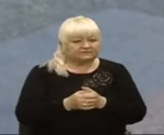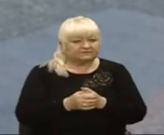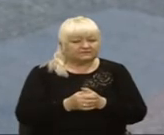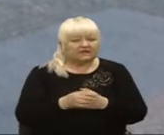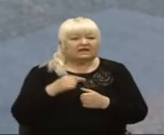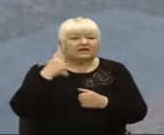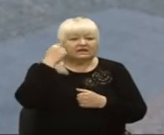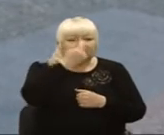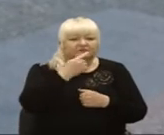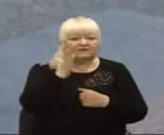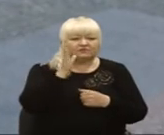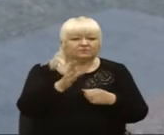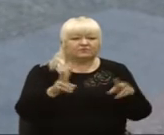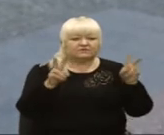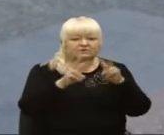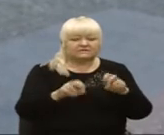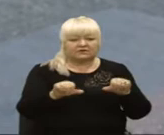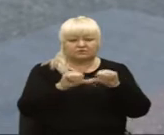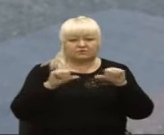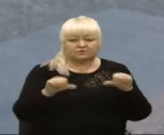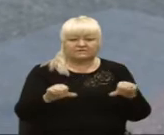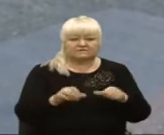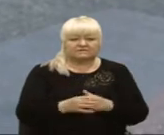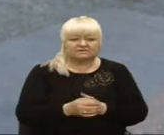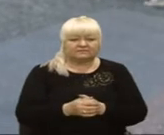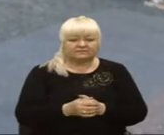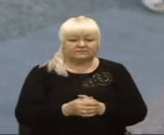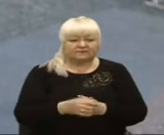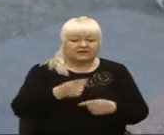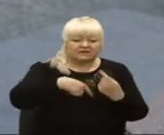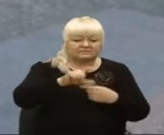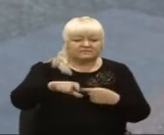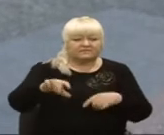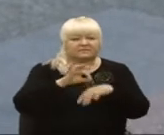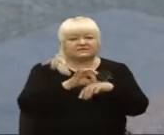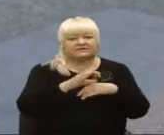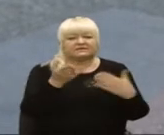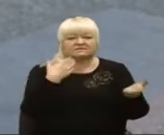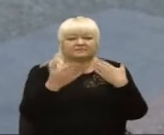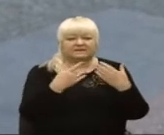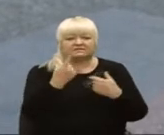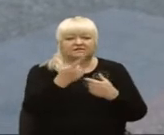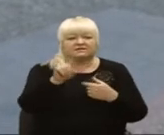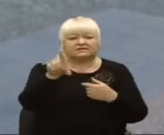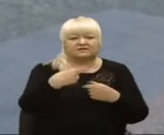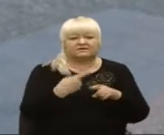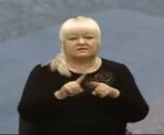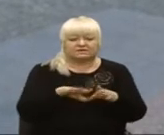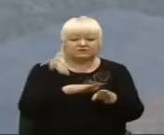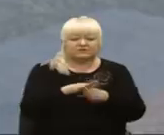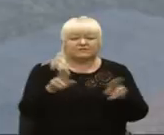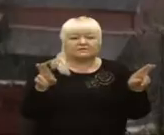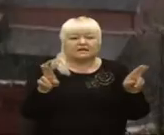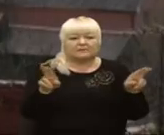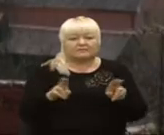індивідуально будуть розглянуті на комісії. З підприємцями ведеться бесіда. Єдина вимога – це дотримання правил